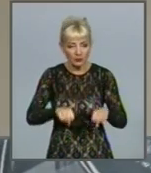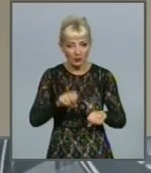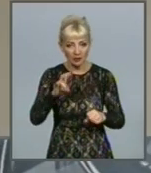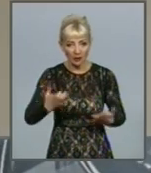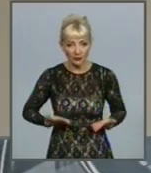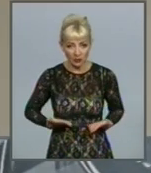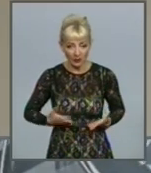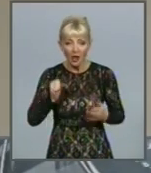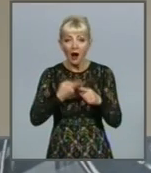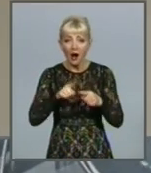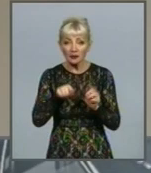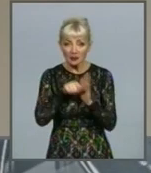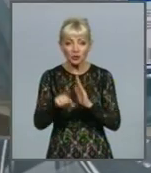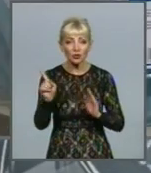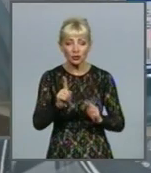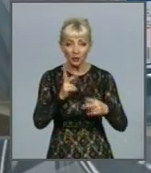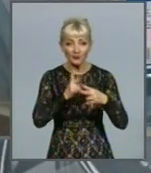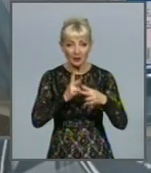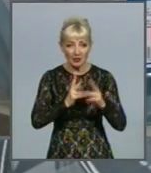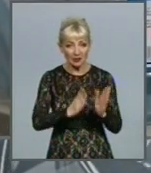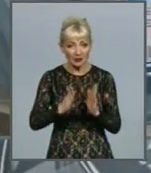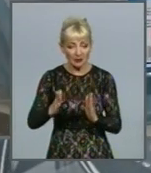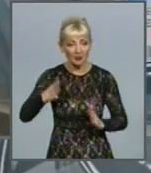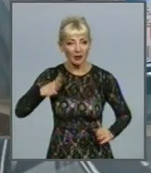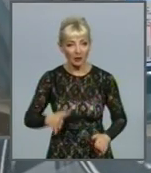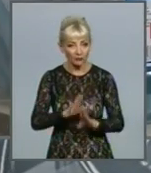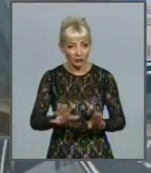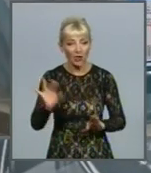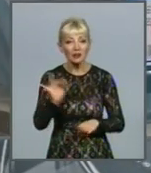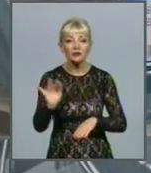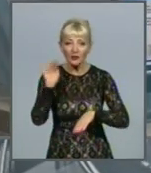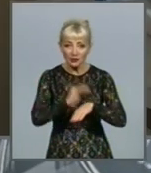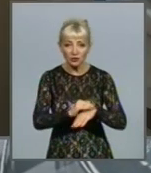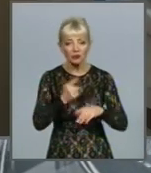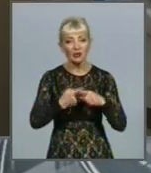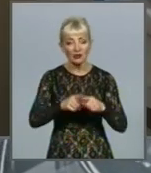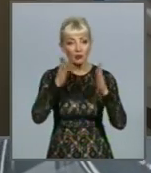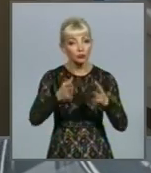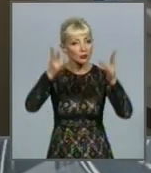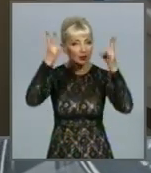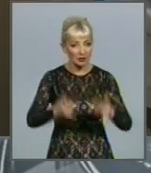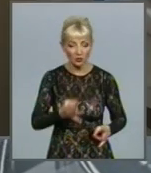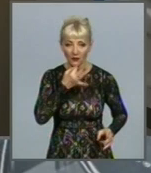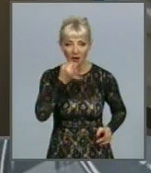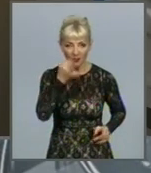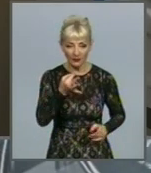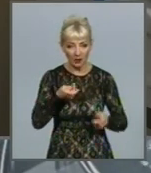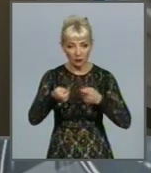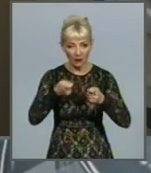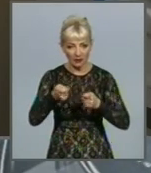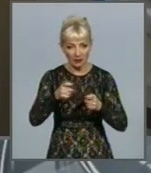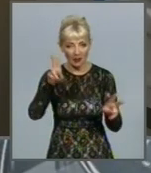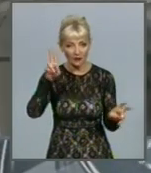виживання. А це означатиме, що медична система не витримала і фактично це буде катастрофа, зазначає очільник